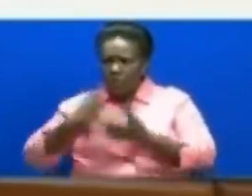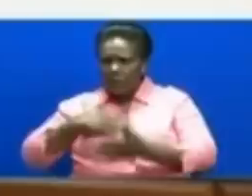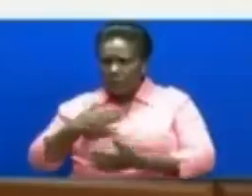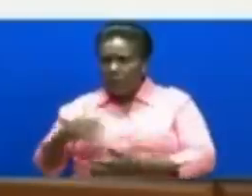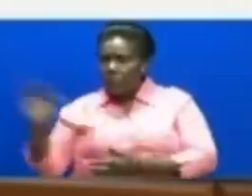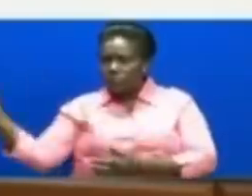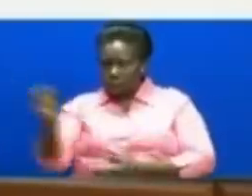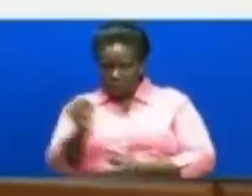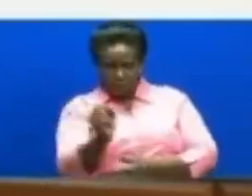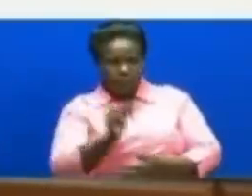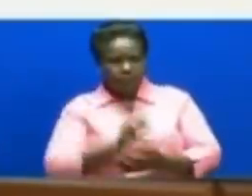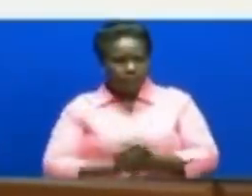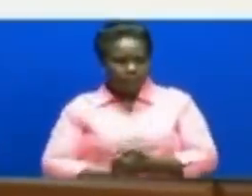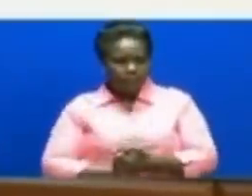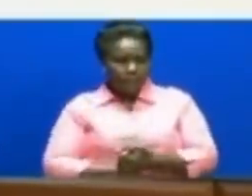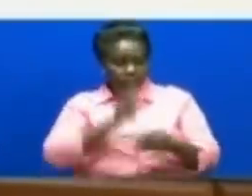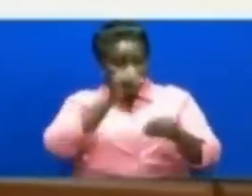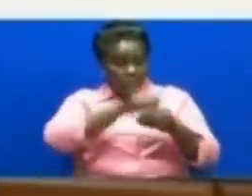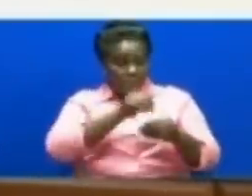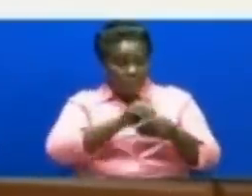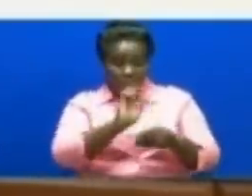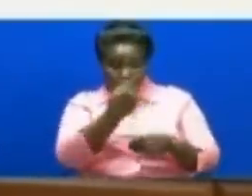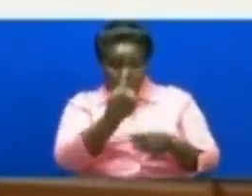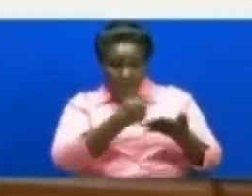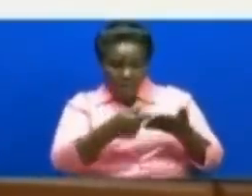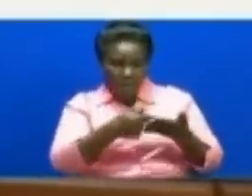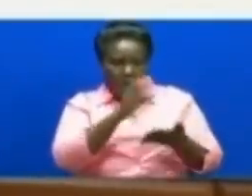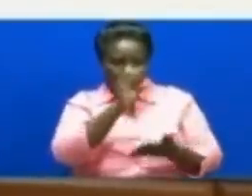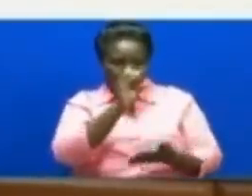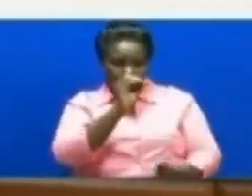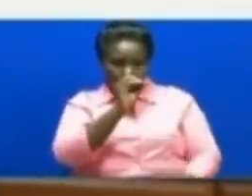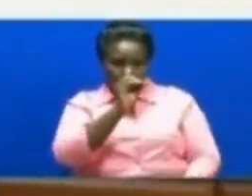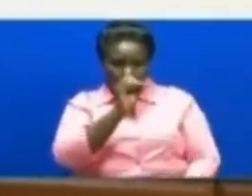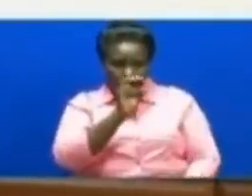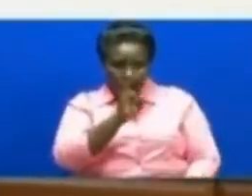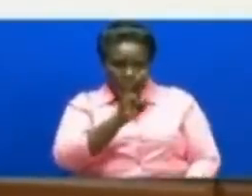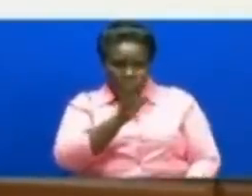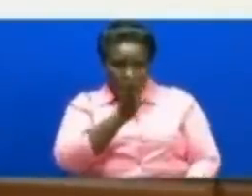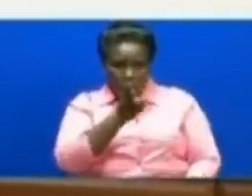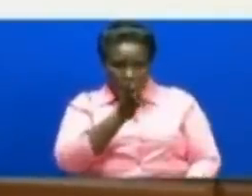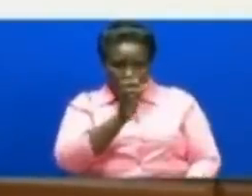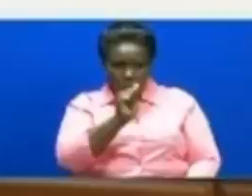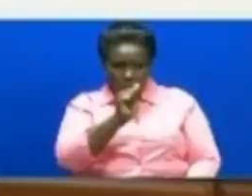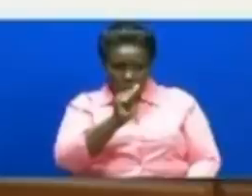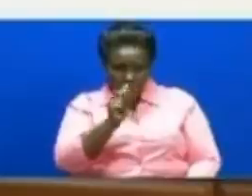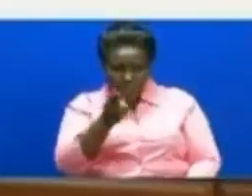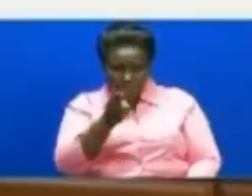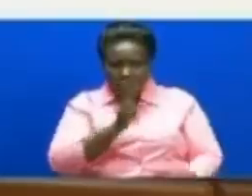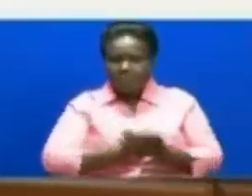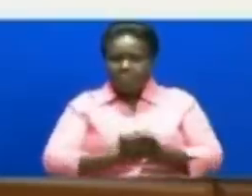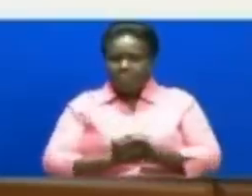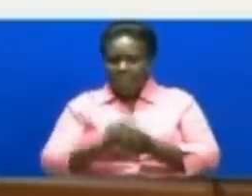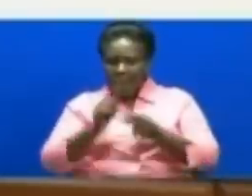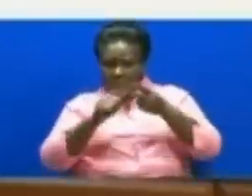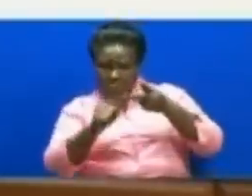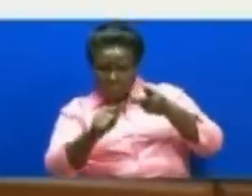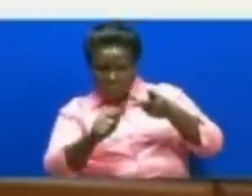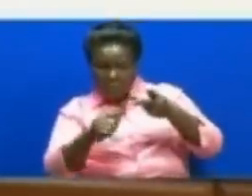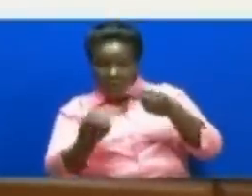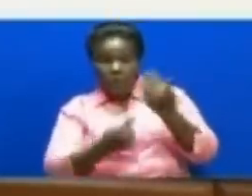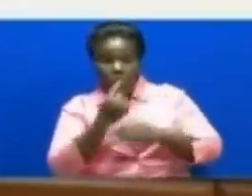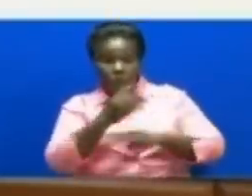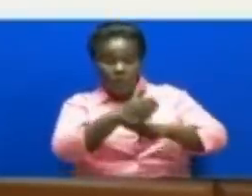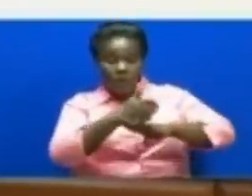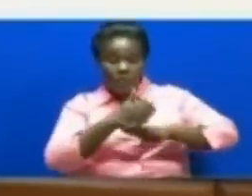Mmoja na hitua OUYA Na muingira na hitua ZENG Longinan Wanatoka kwenye kampuni ambayo